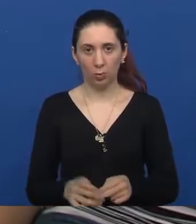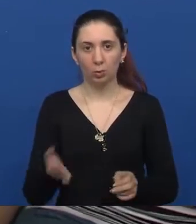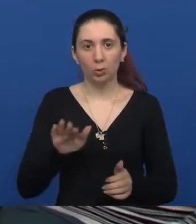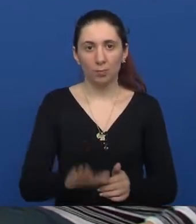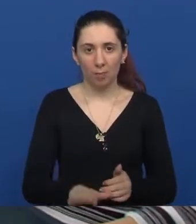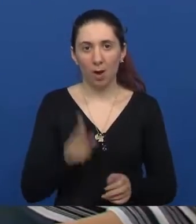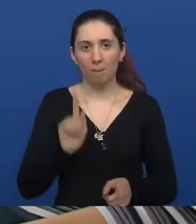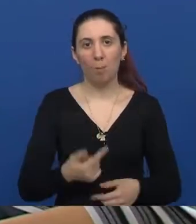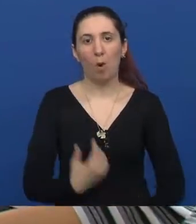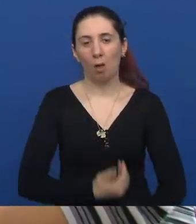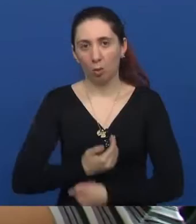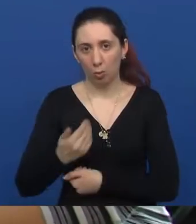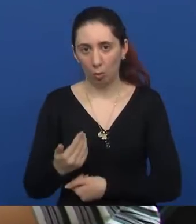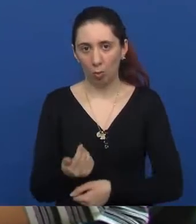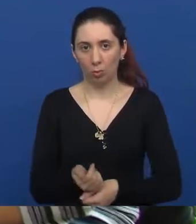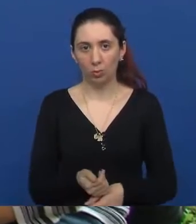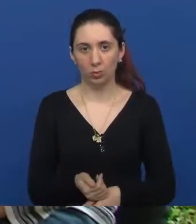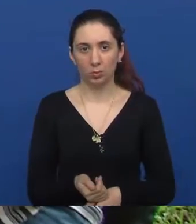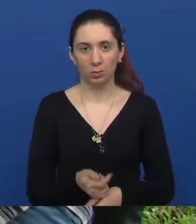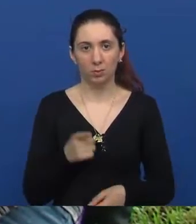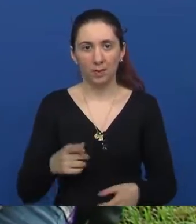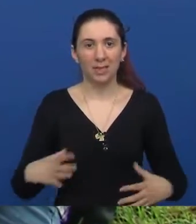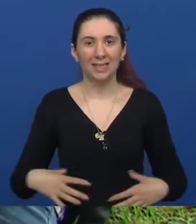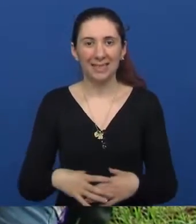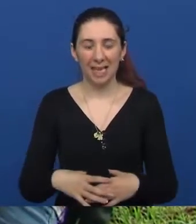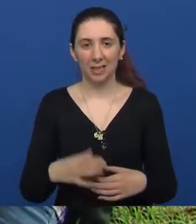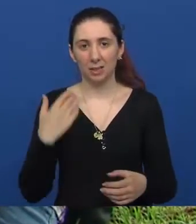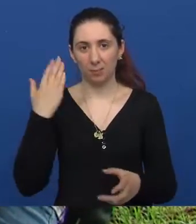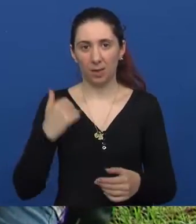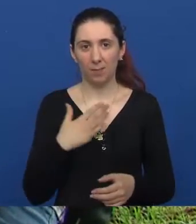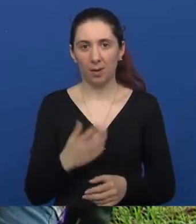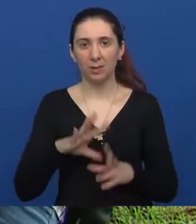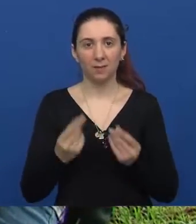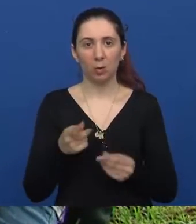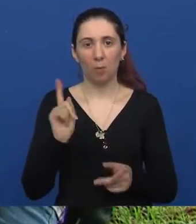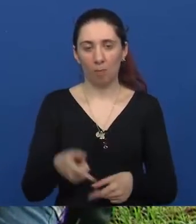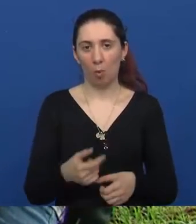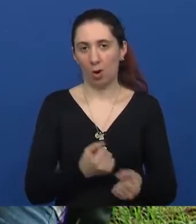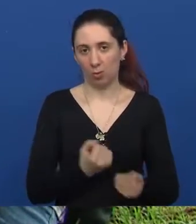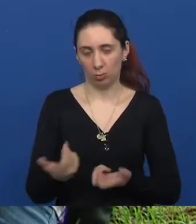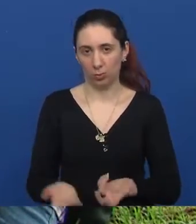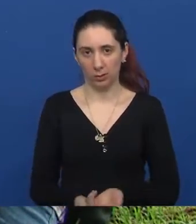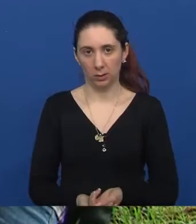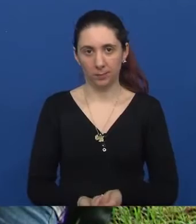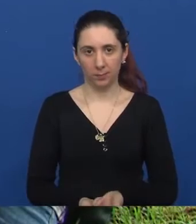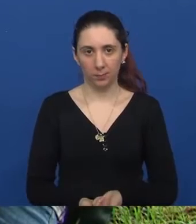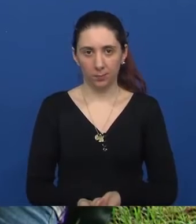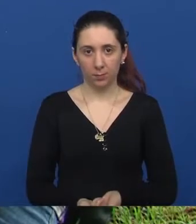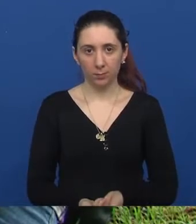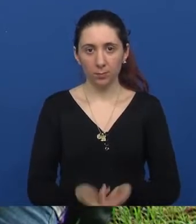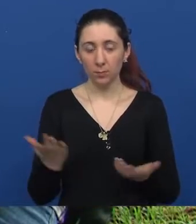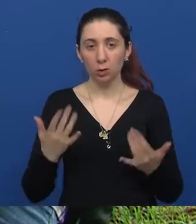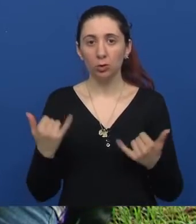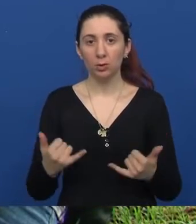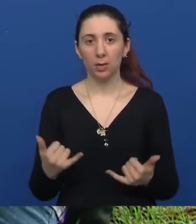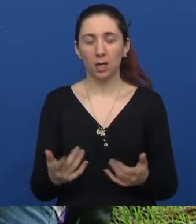manji morate i nositi i taj steznik koji sam imala, sve je trebalo nositi. Što ti je